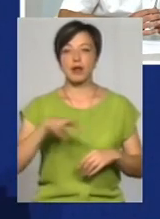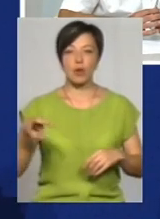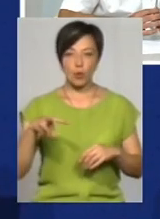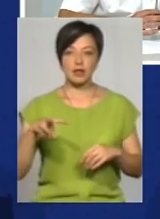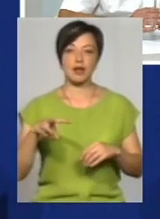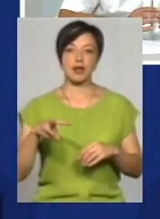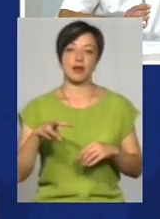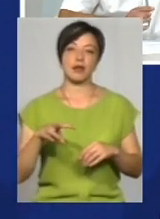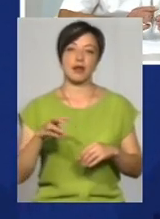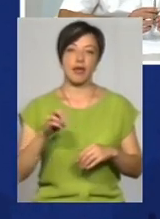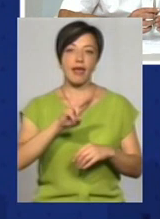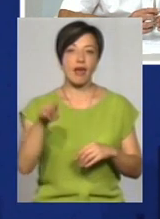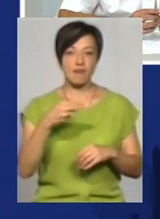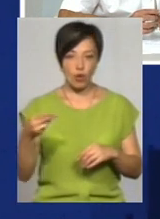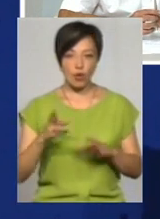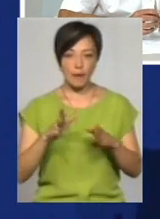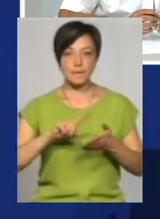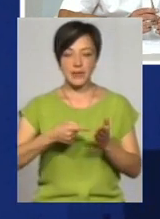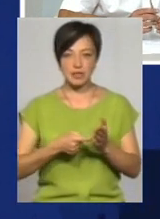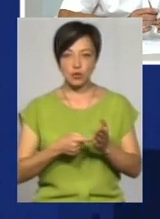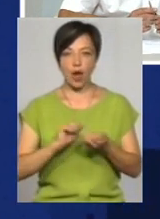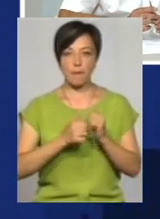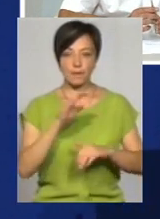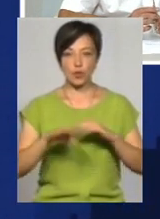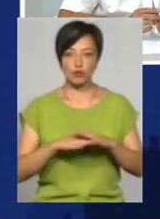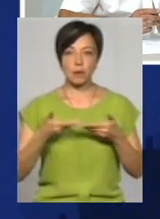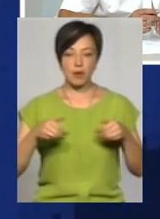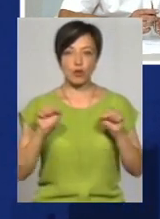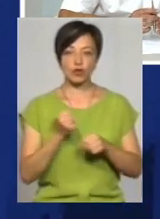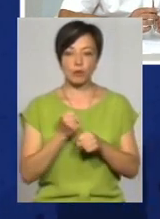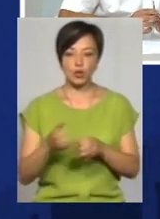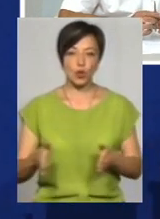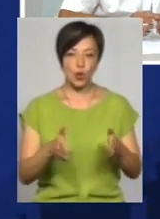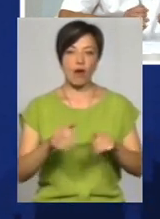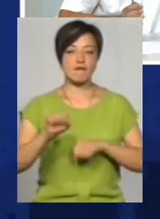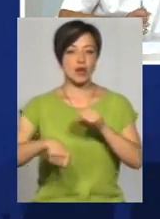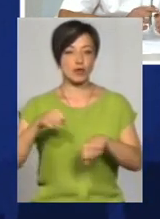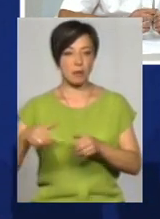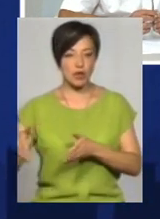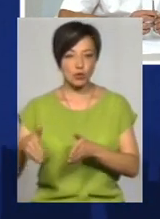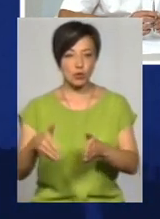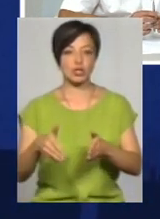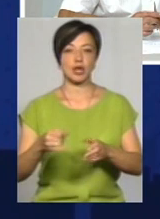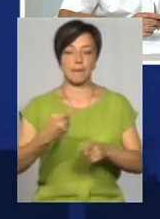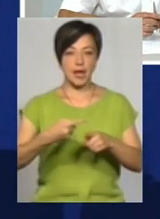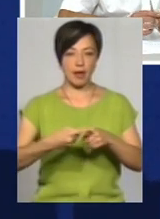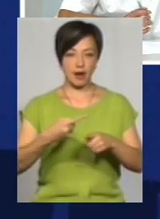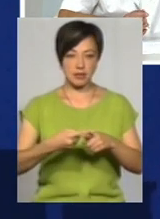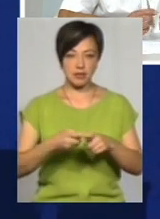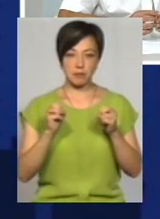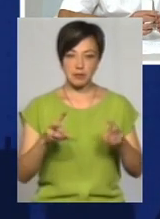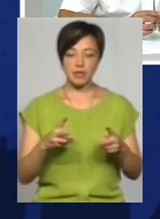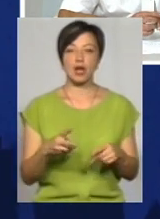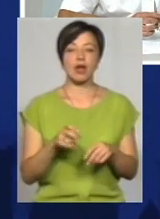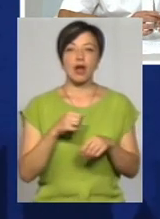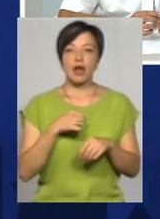'янець-Подільський. В основному тільки, лише мільйонники, для того, щоб ми могли зробити дороги, велосипедні доріжки, безпечні перехрестя. Не можна